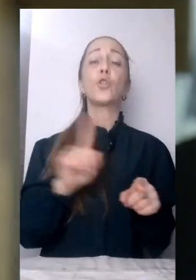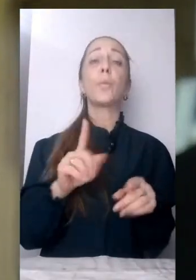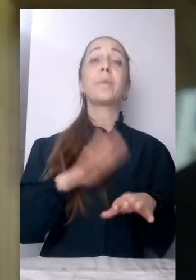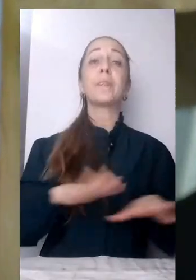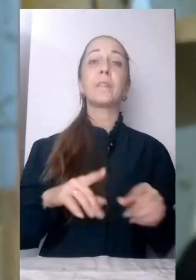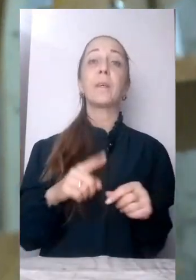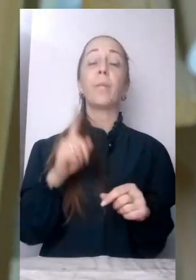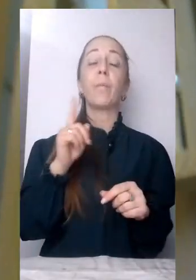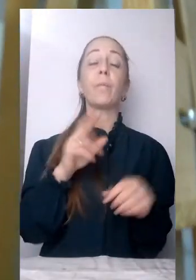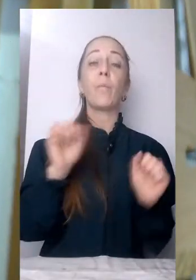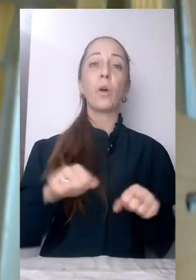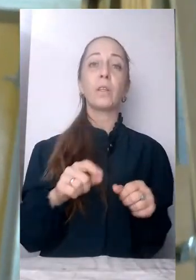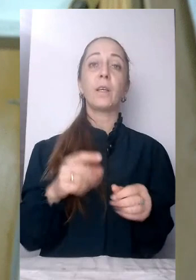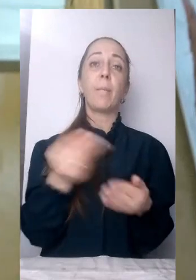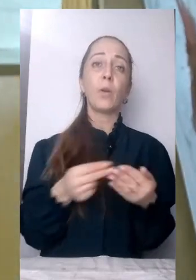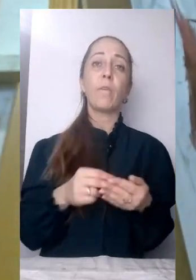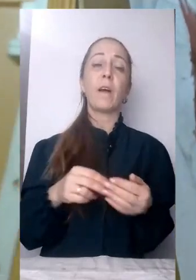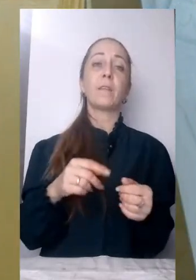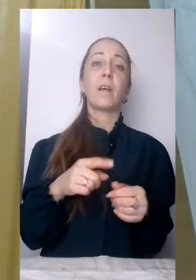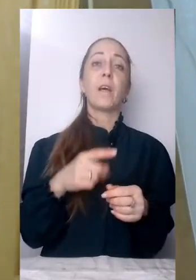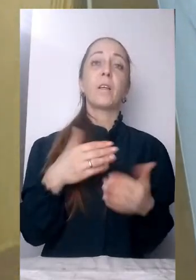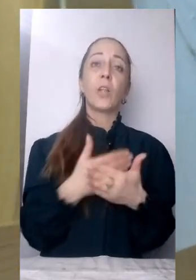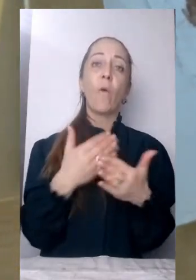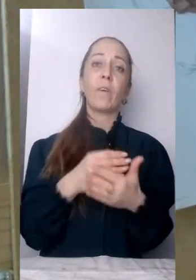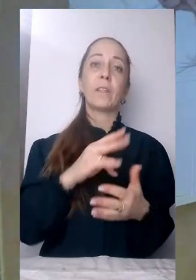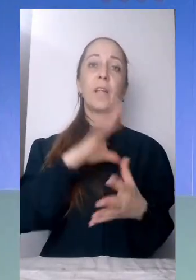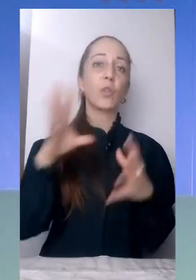Шевченко, Фадір Коцаба. Новини на Суспільному. Черкаси.